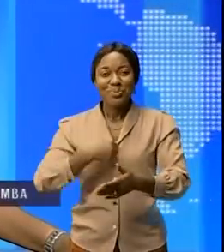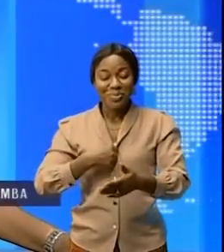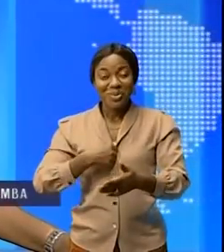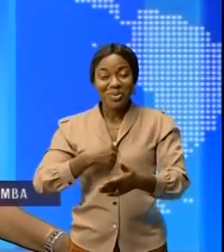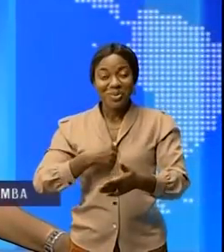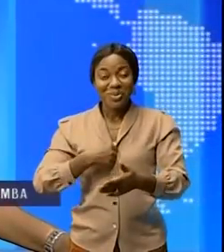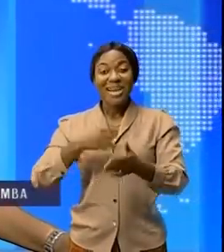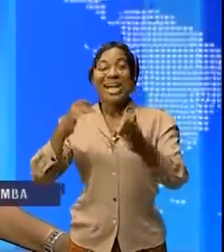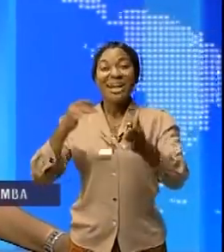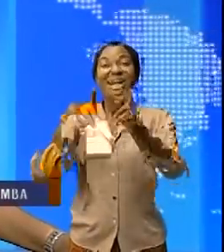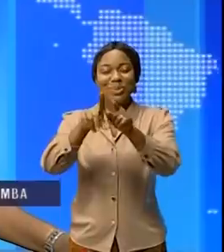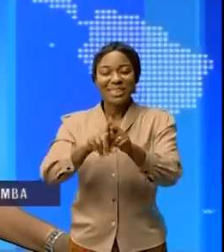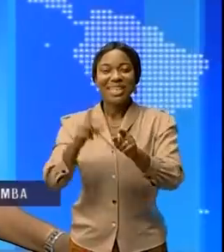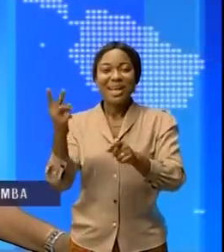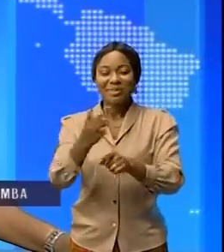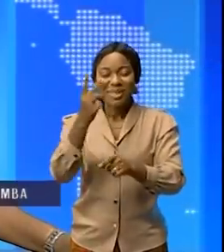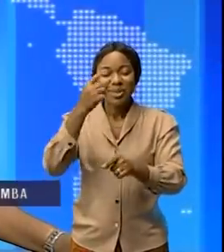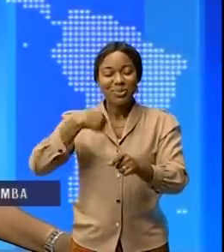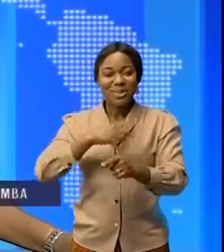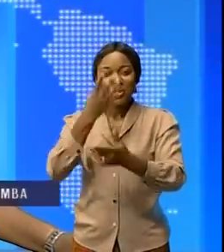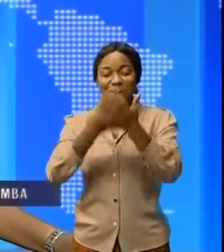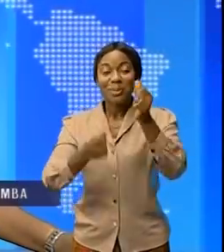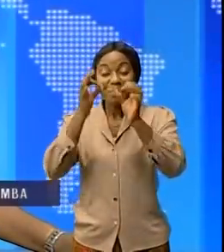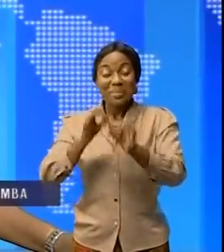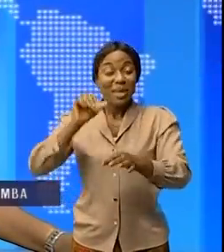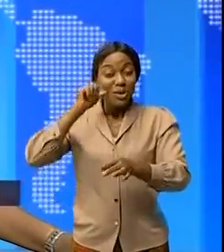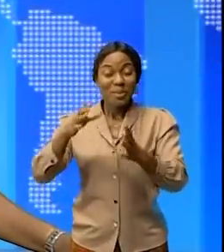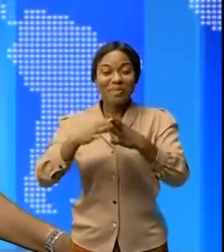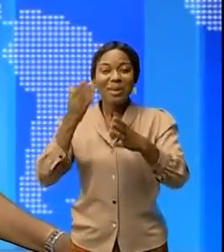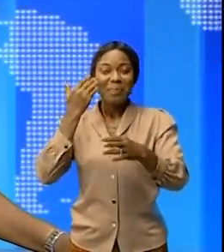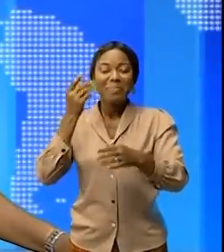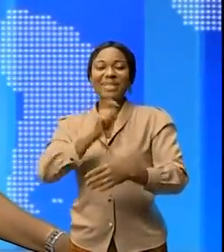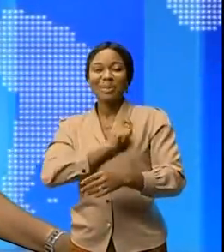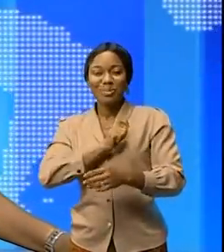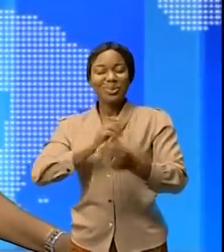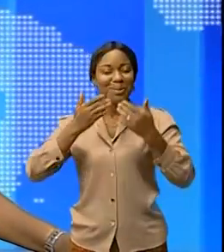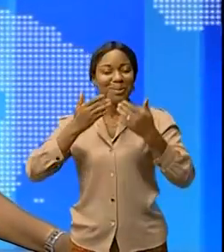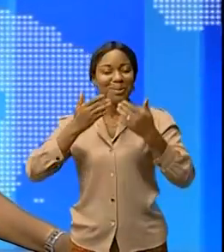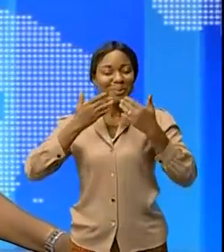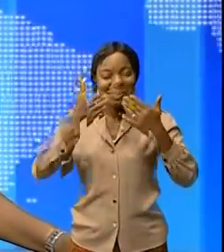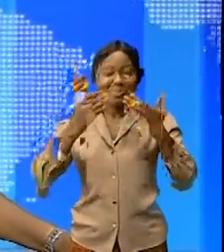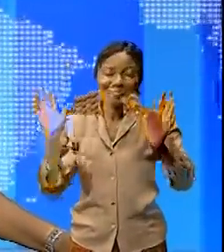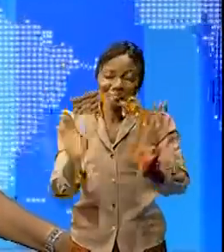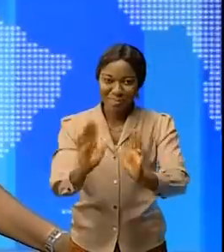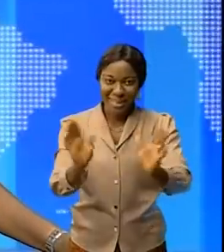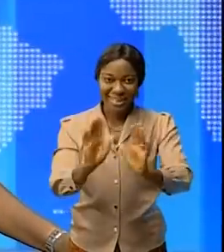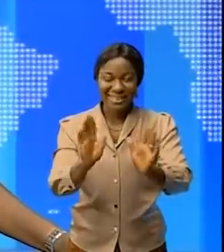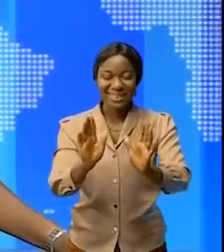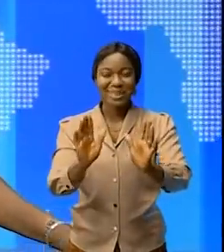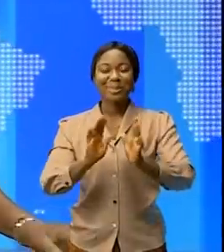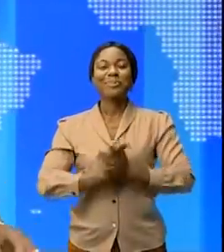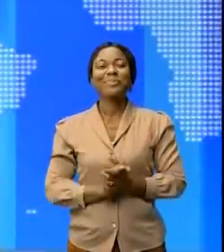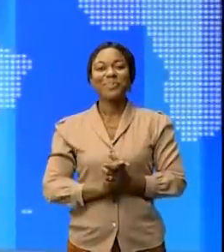20h, je vous à vous pour la grande édition du journal. Moi, je vous retrouve demain avec le même plaisir. D'ici là, portez-vous bien. Au revoir.